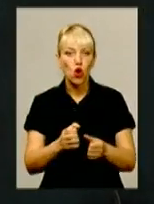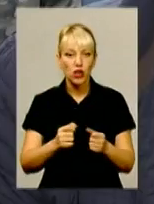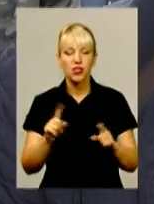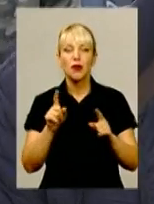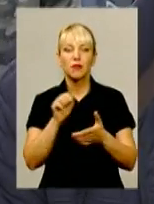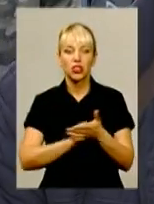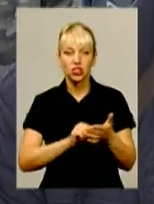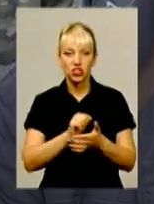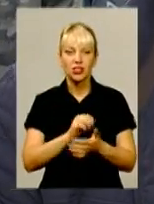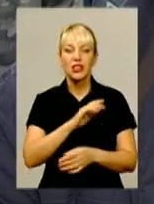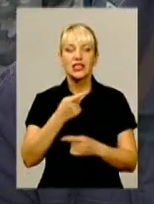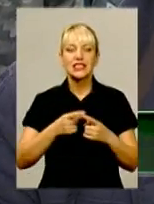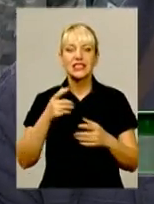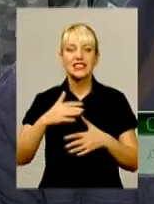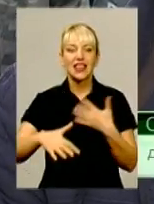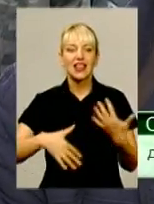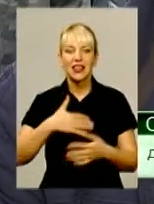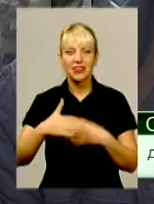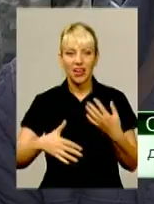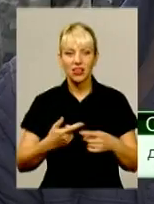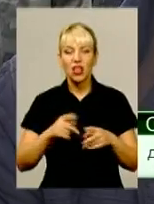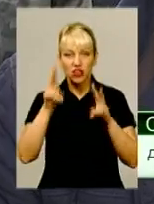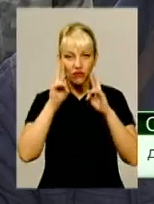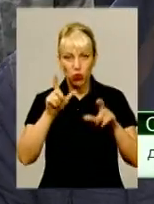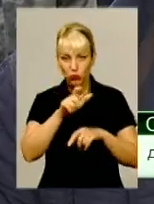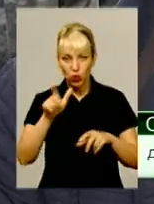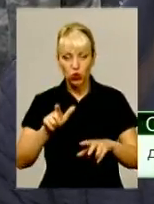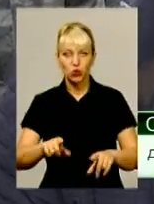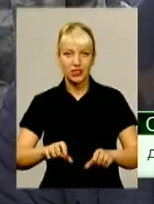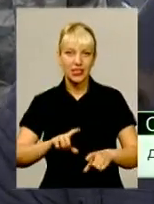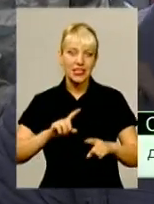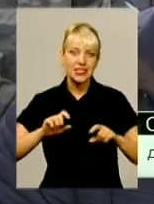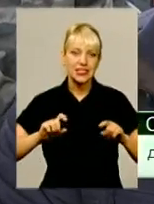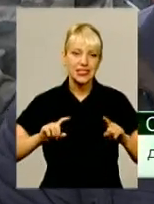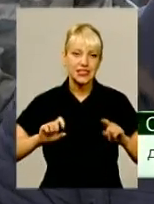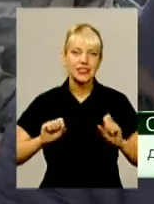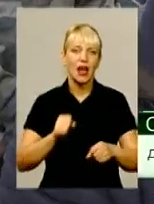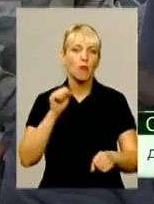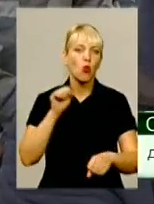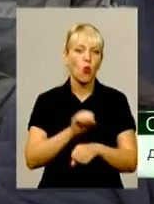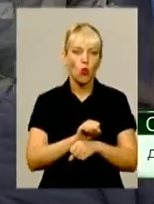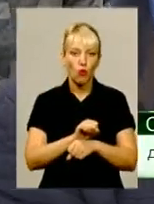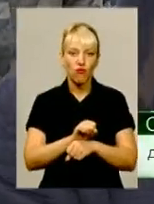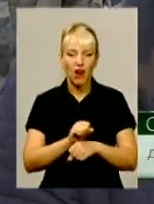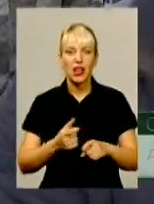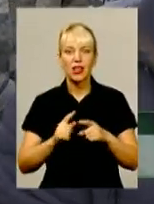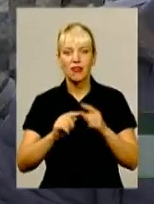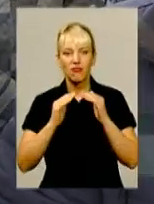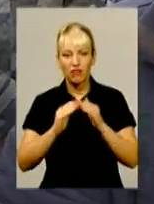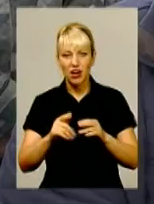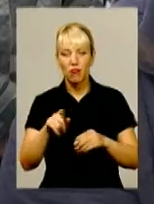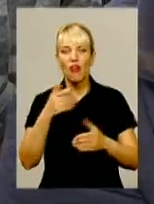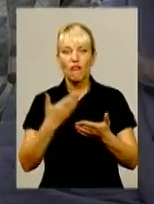виник. Два дні назад заїхали, невідомі люди заблокували ферму, хоч вони доказують, що їхня худоба. Ось є реєстр